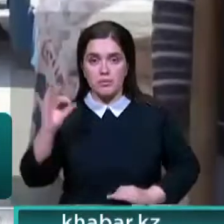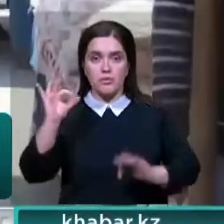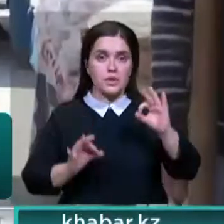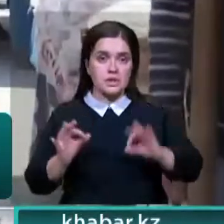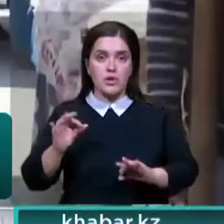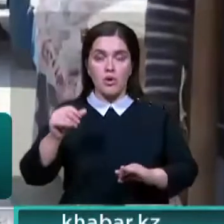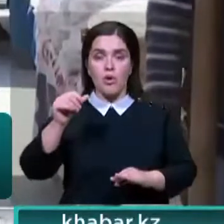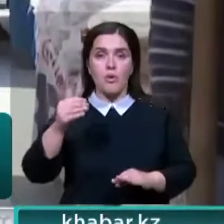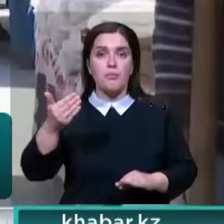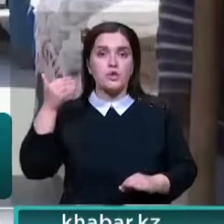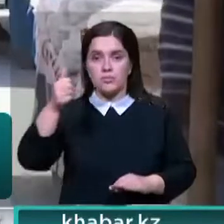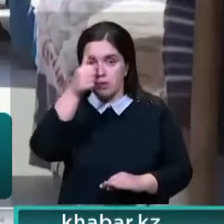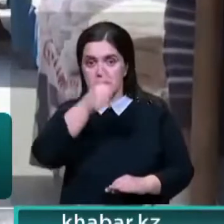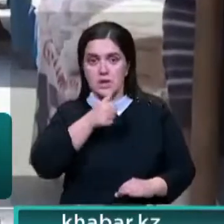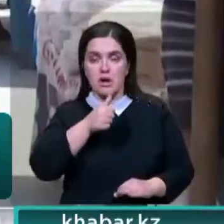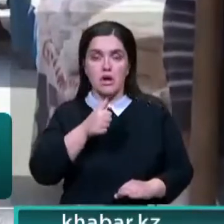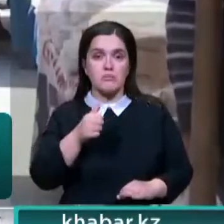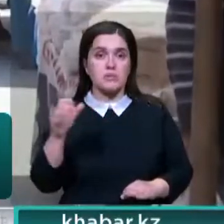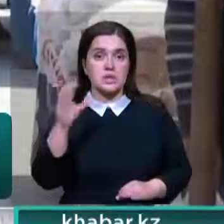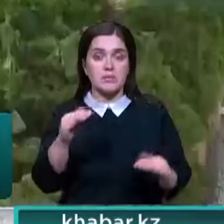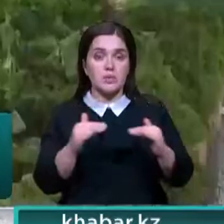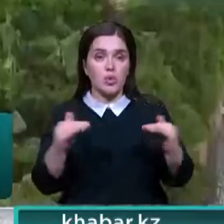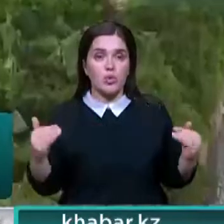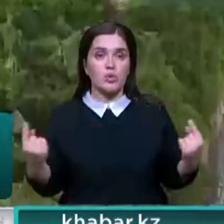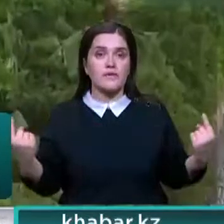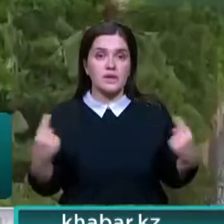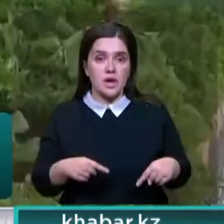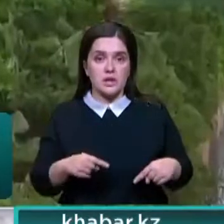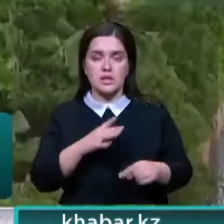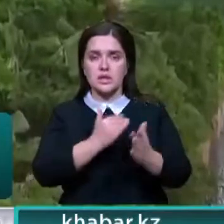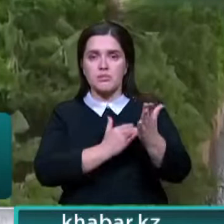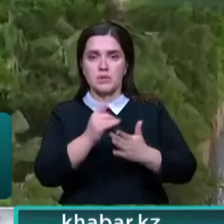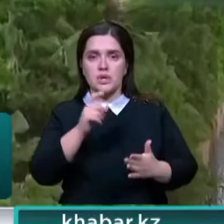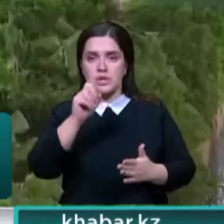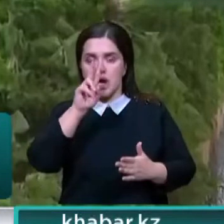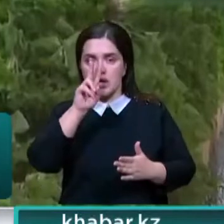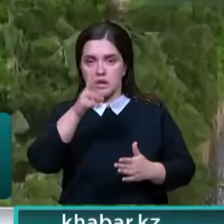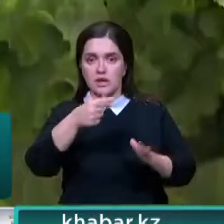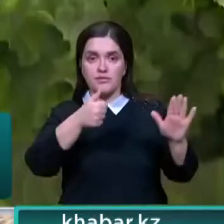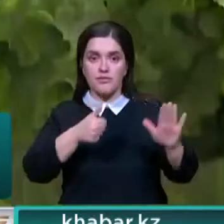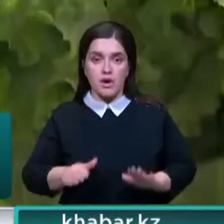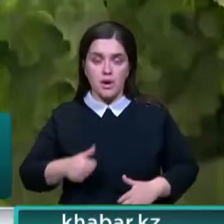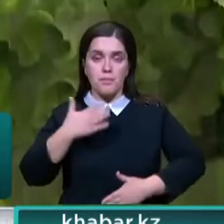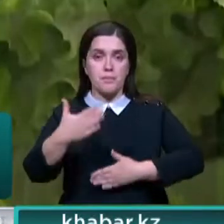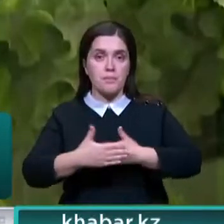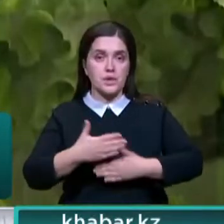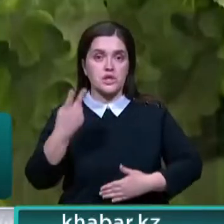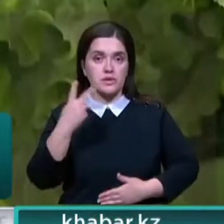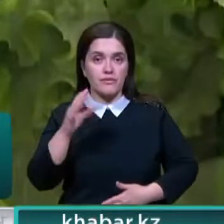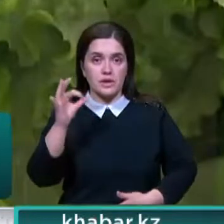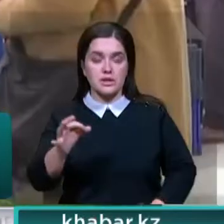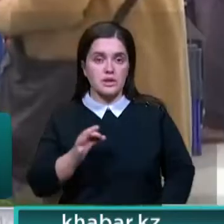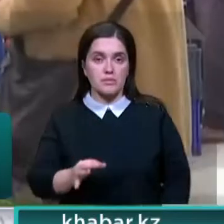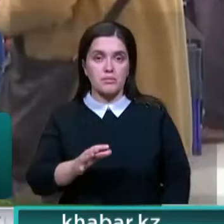ключевую процентную ставку в прошлом месяце. При этом в сентябре уровень инфляции достиг самых высоких за 2,5 года